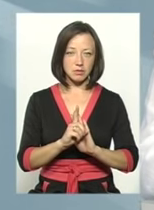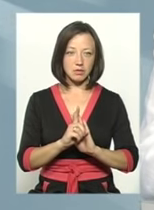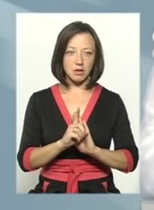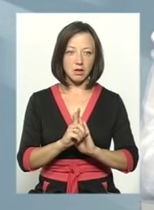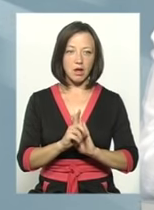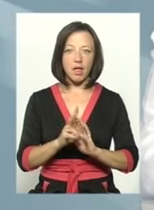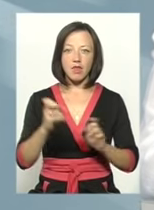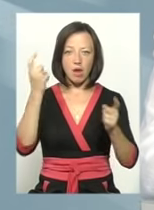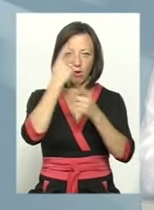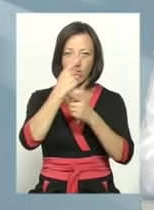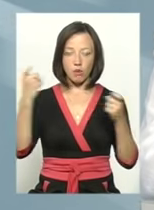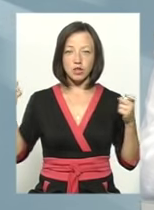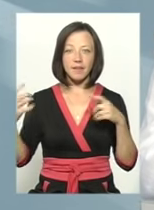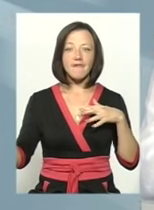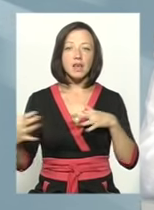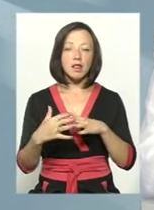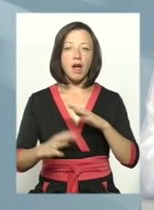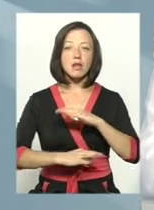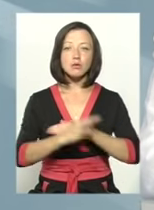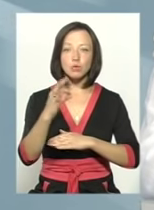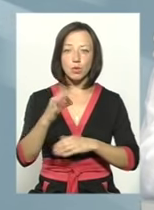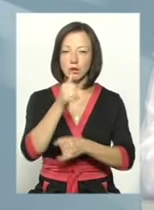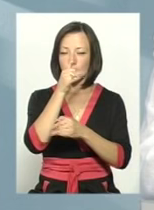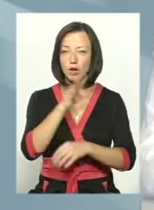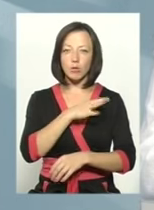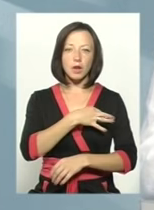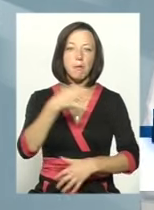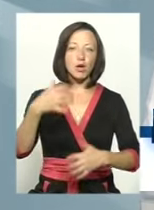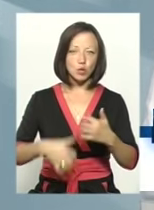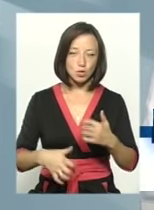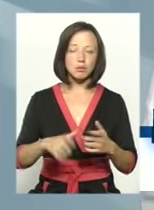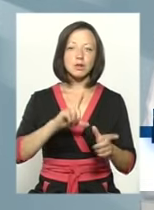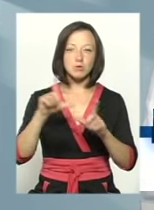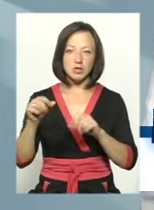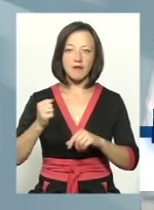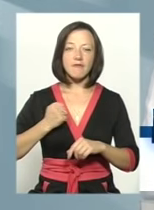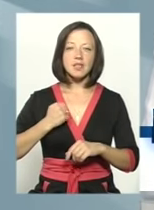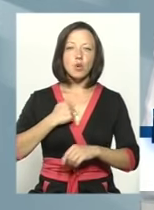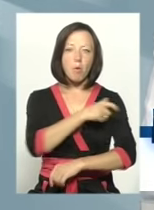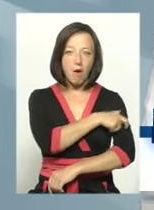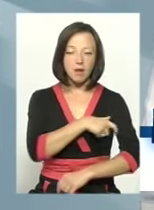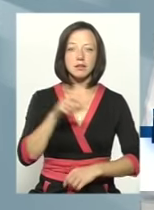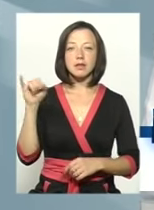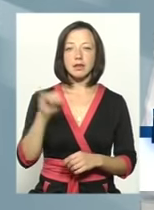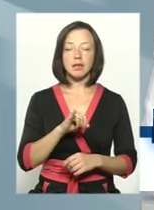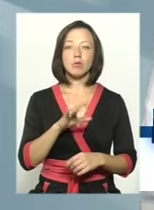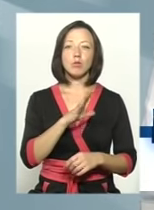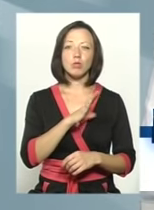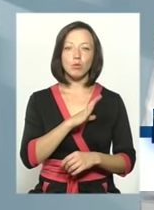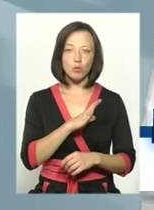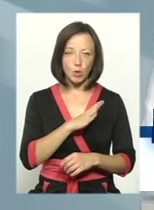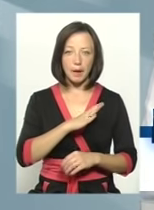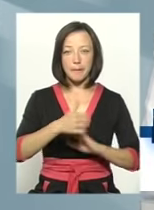непроголошена війна на Сході країни, не могли бути байдужими. І пішли в військовий комісаріат, і були